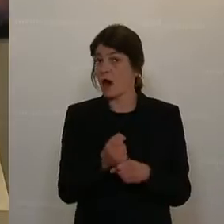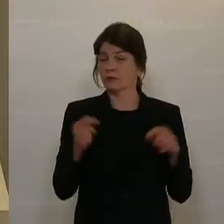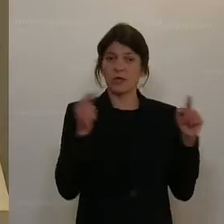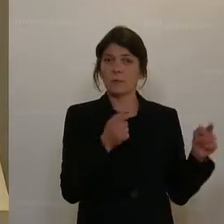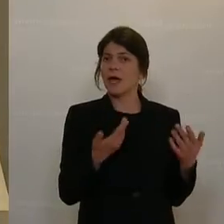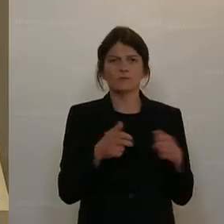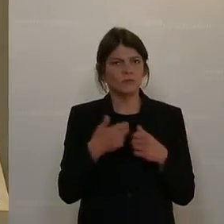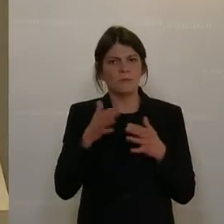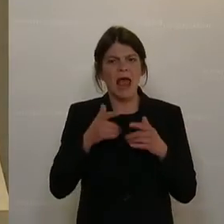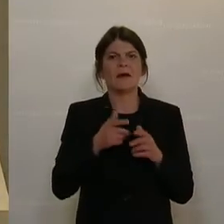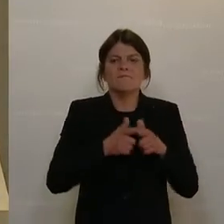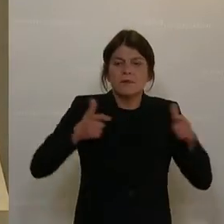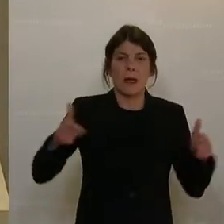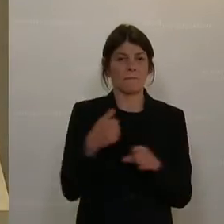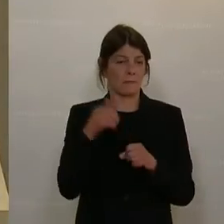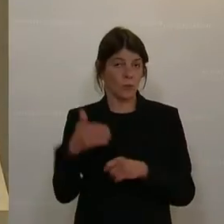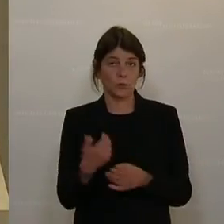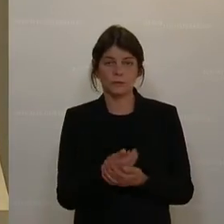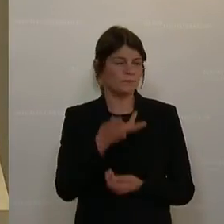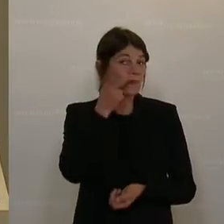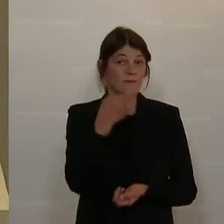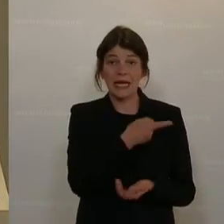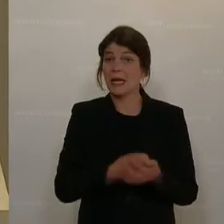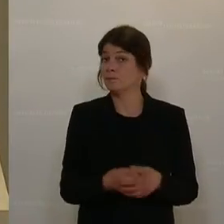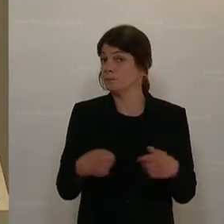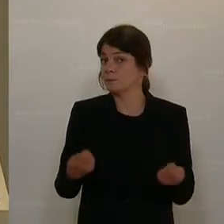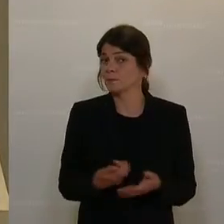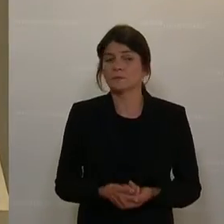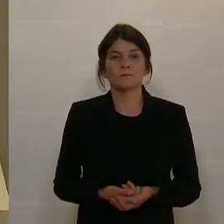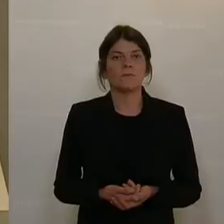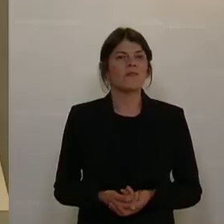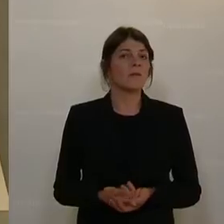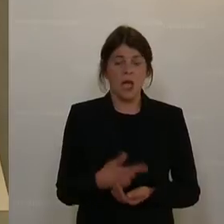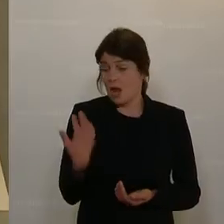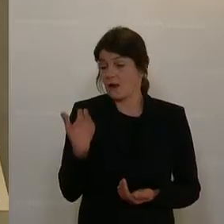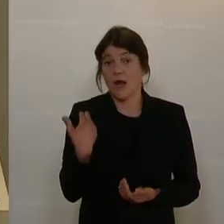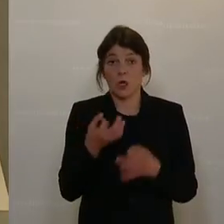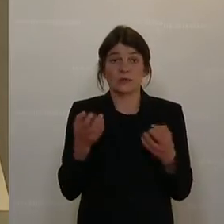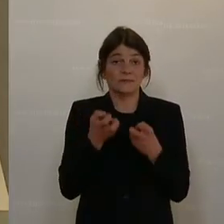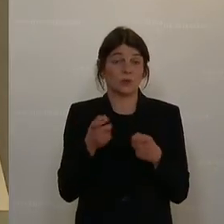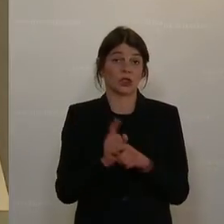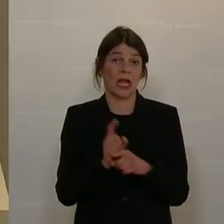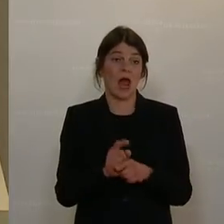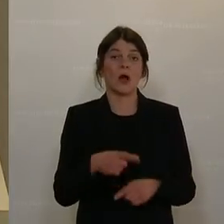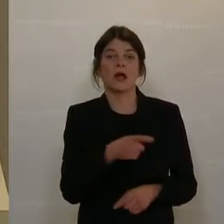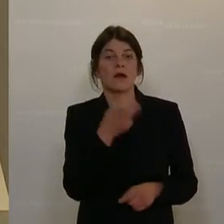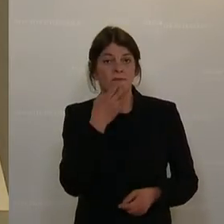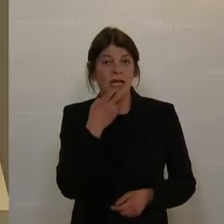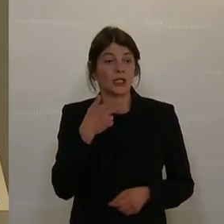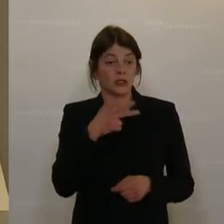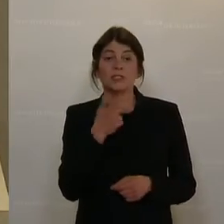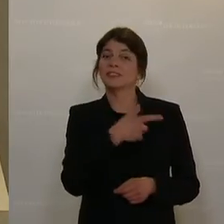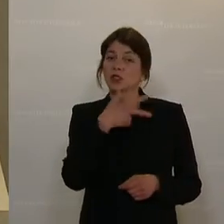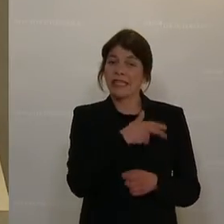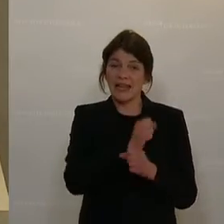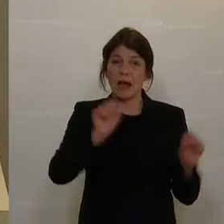ist dort noch viel mehr ausgebaut. In Wien wäre es ein großes Anliegen, vor allem der Sozialdemokraten